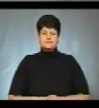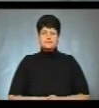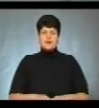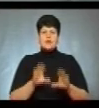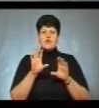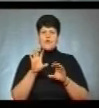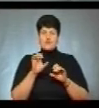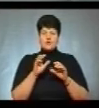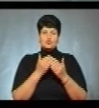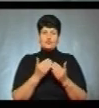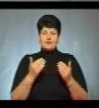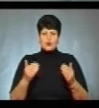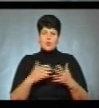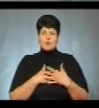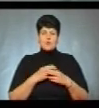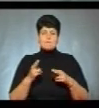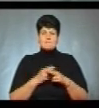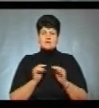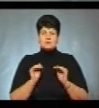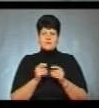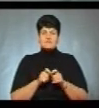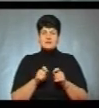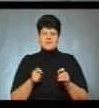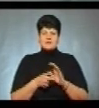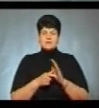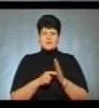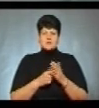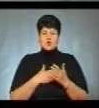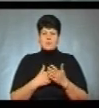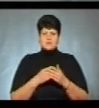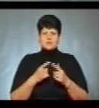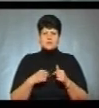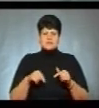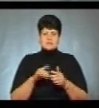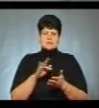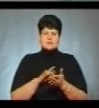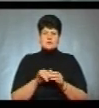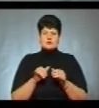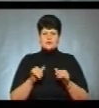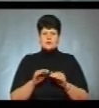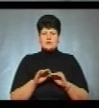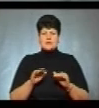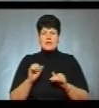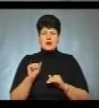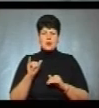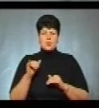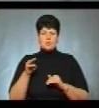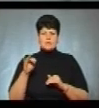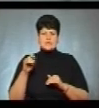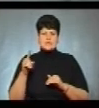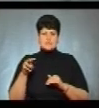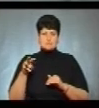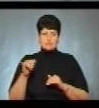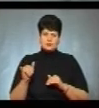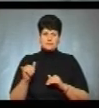Фотовиставку «Любов без обмежень» відкрили в приміщенні громадської організації «Центр розвитку дітей з аутизмом» та іншими розладами «Золотий ключик»